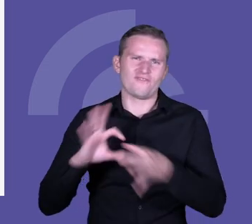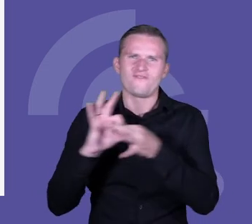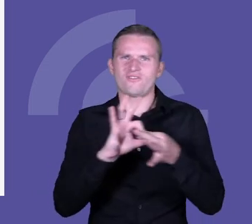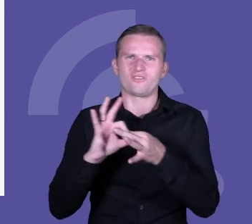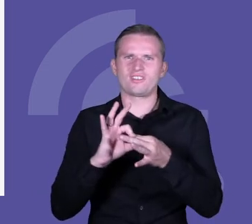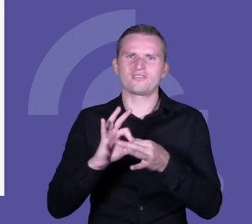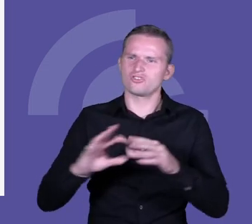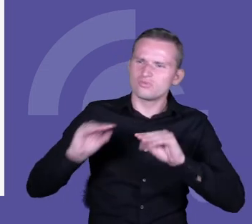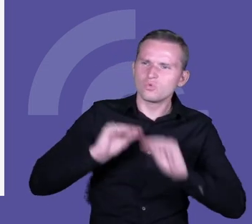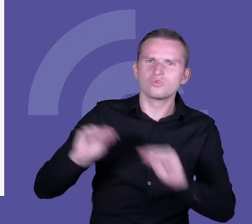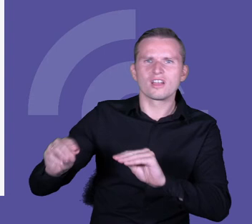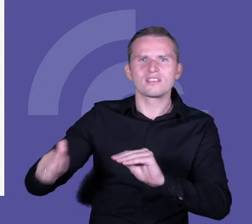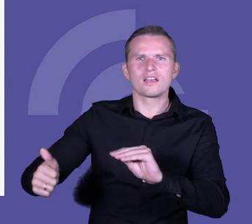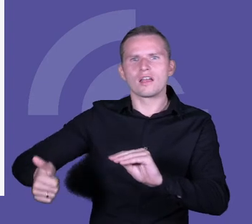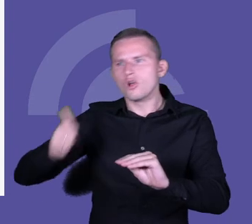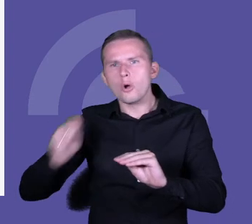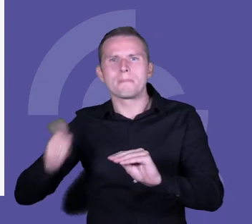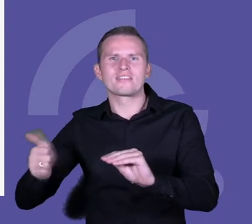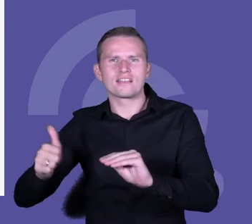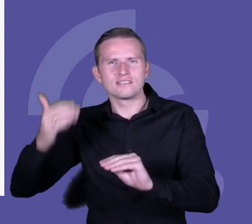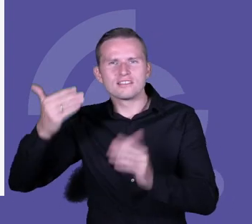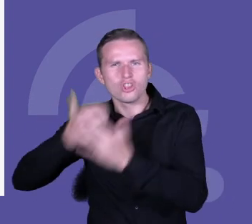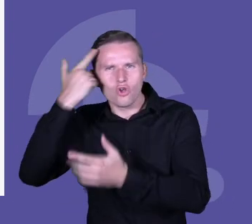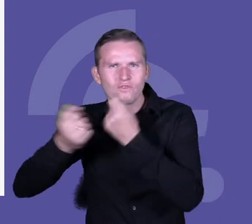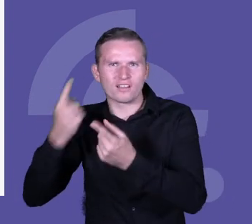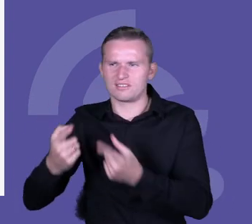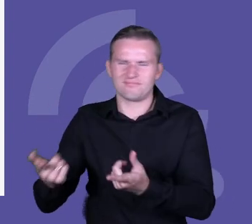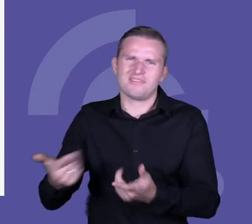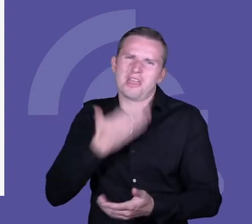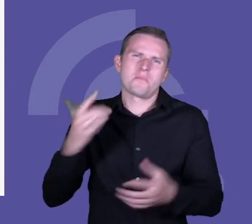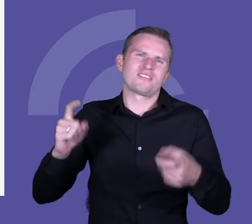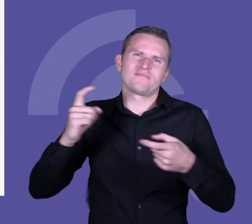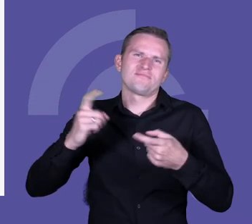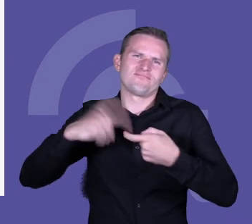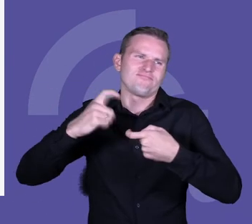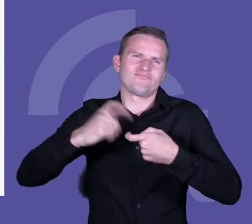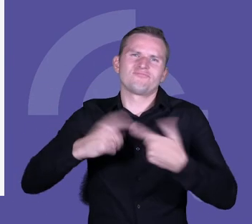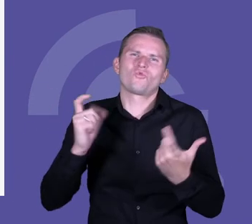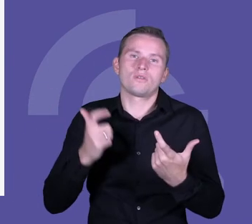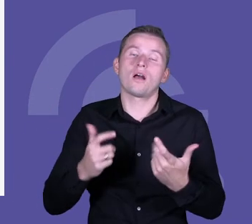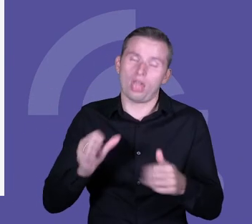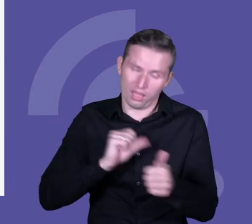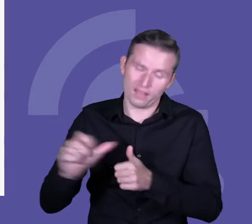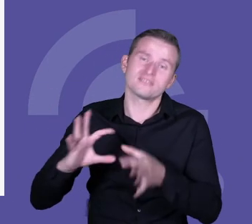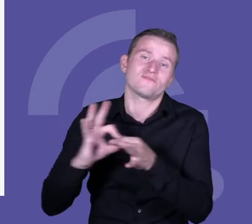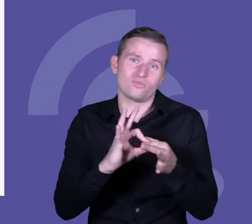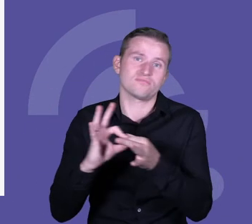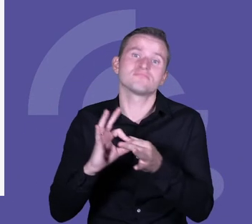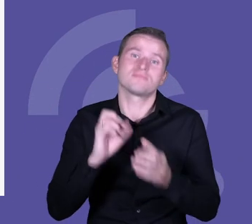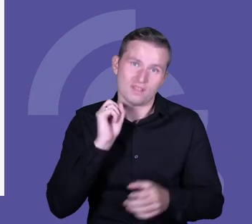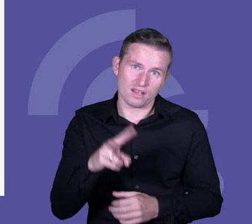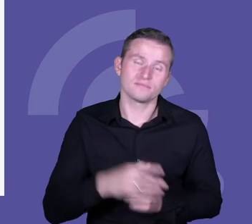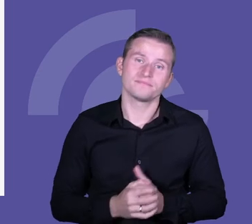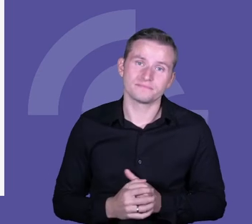kształtowaniem kompetencji proinnowacyjnych. A no właśnie, to jest ten kontekst, który się wiąże i jestem przekonany, że się wiąże. No właśnie,